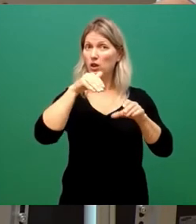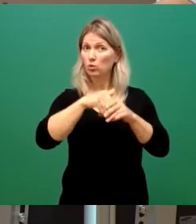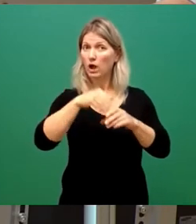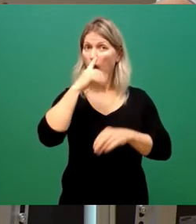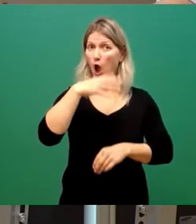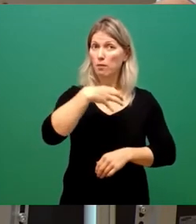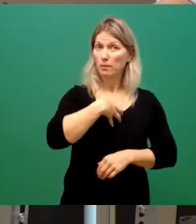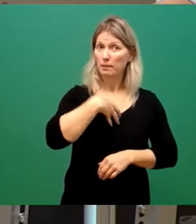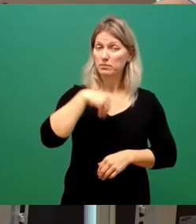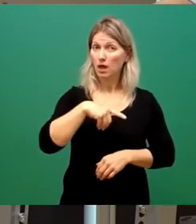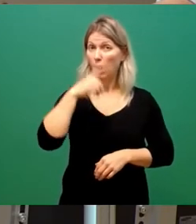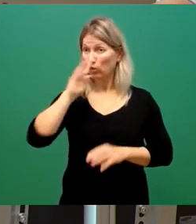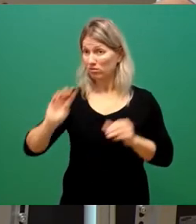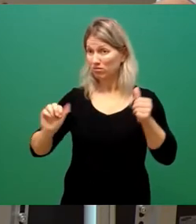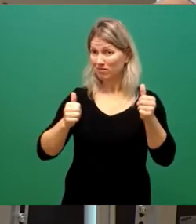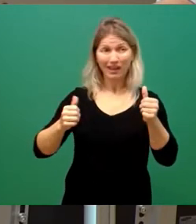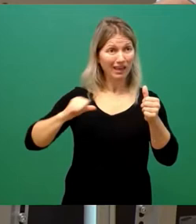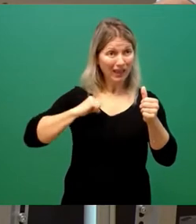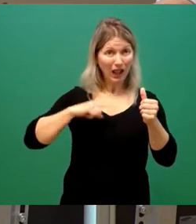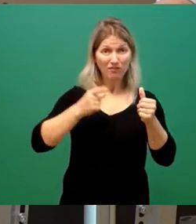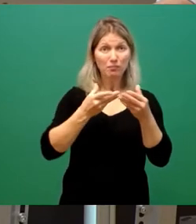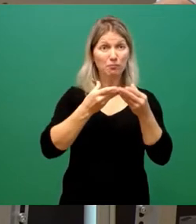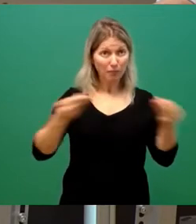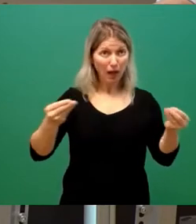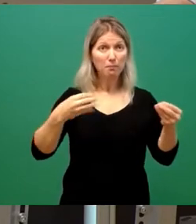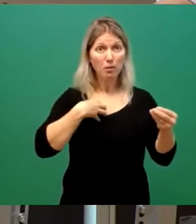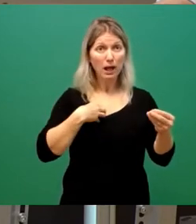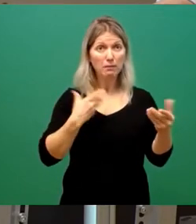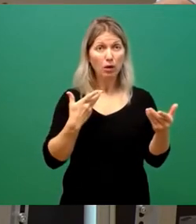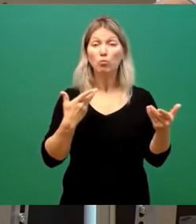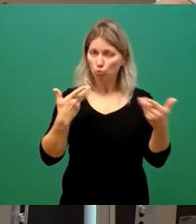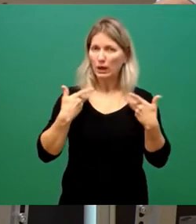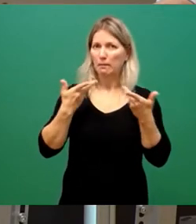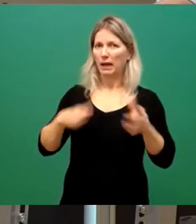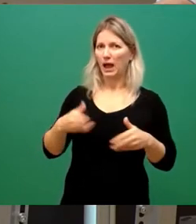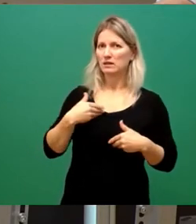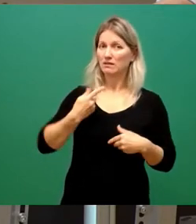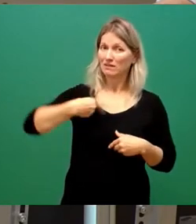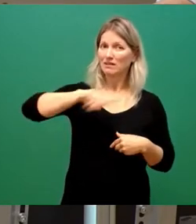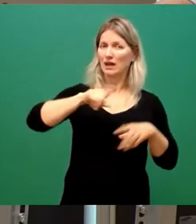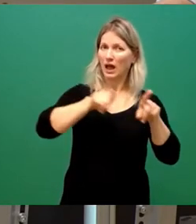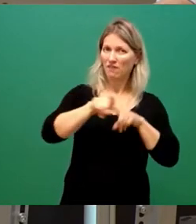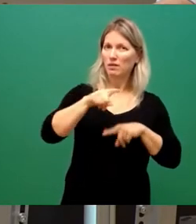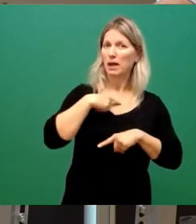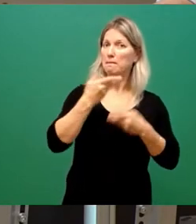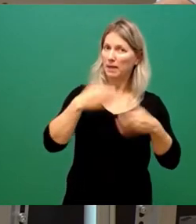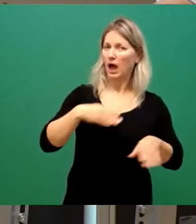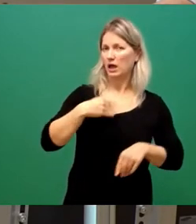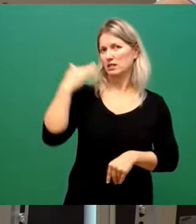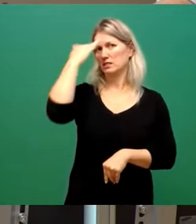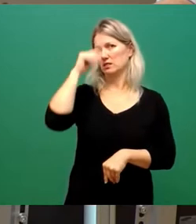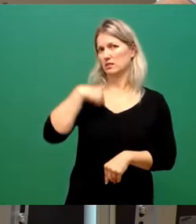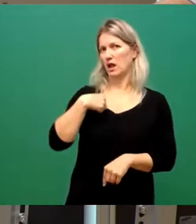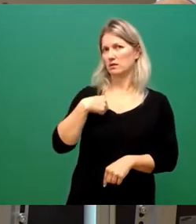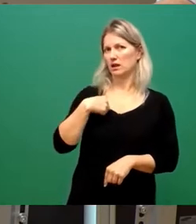die damit lösen können, dann bin ich bereit, dann sind wir als FDP bereit, darüber nachzudenken. Den Vorschlag